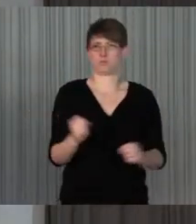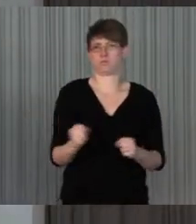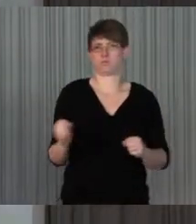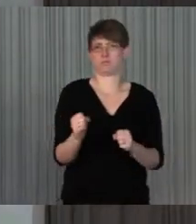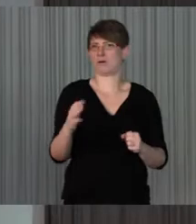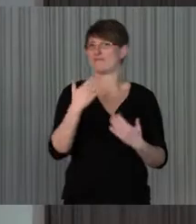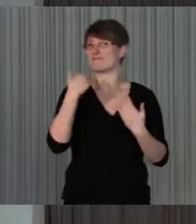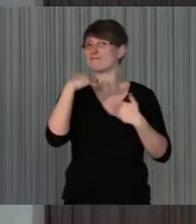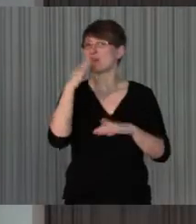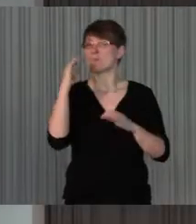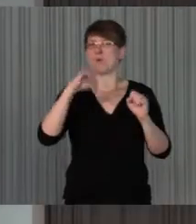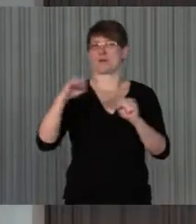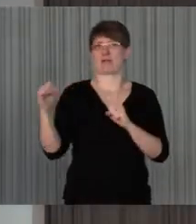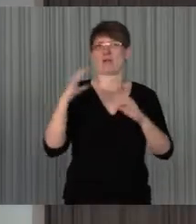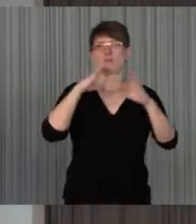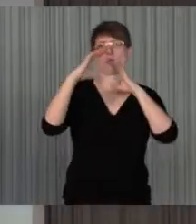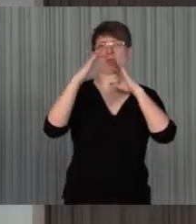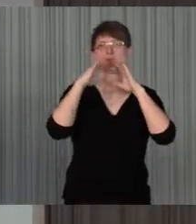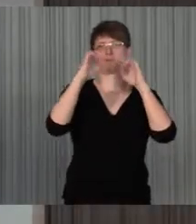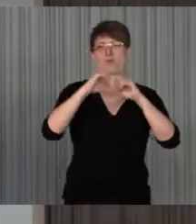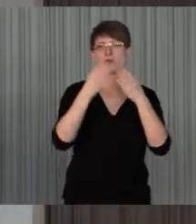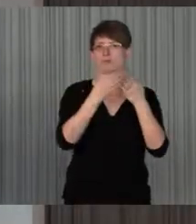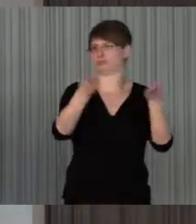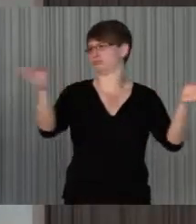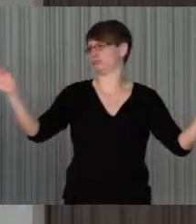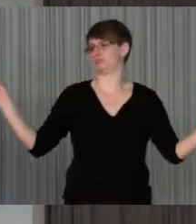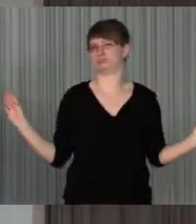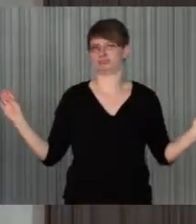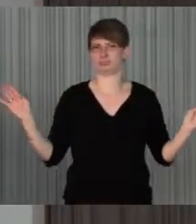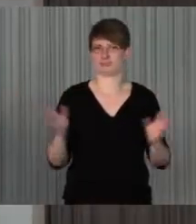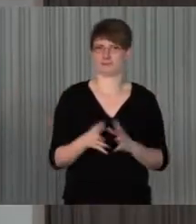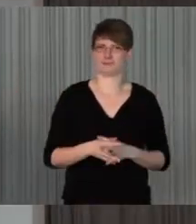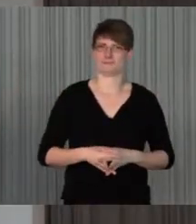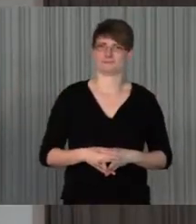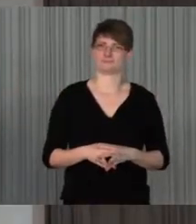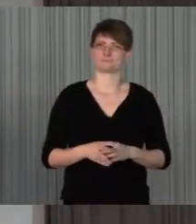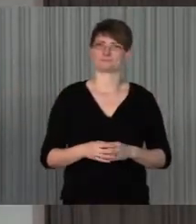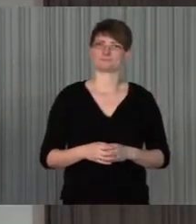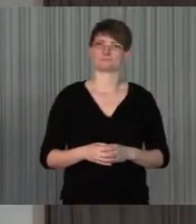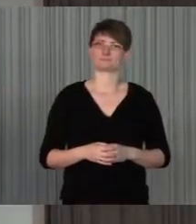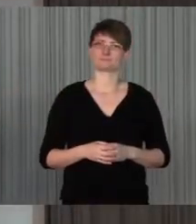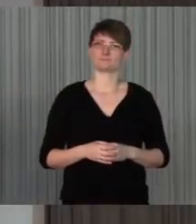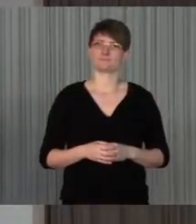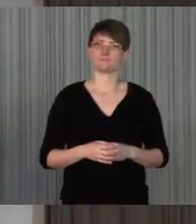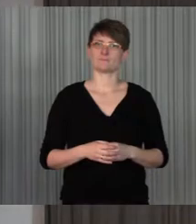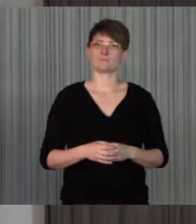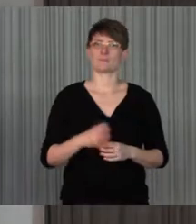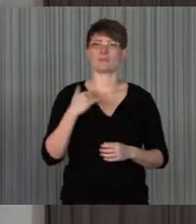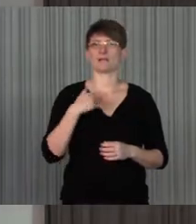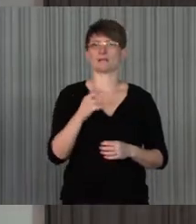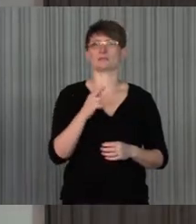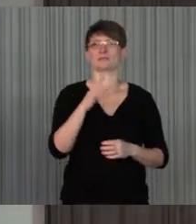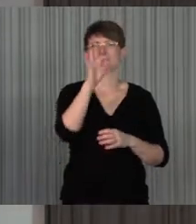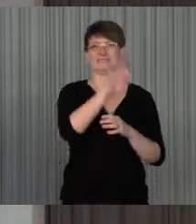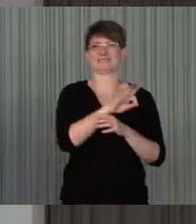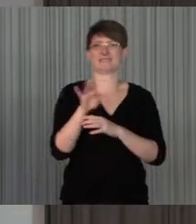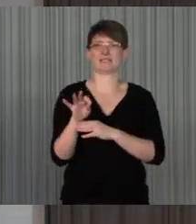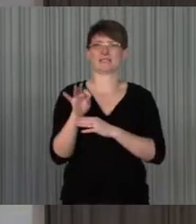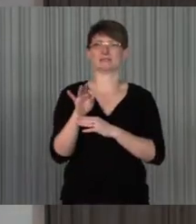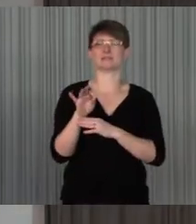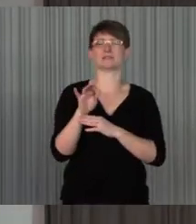enorm auch Kommunikationsmöglichkeiten tatsächlich erweitert. Und im Design & Search Lab